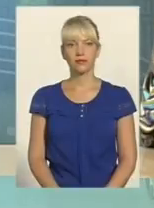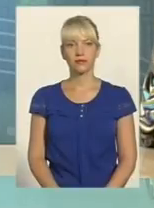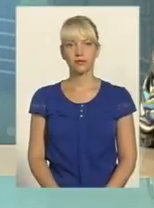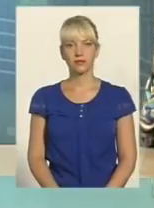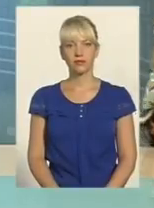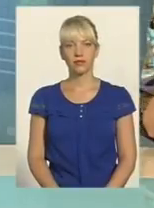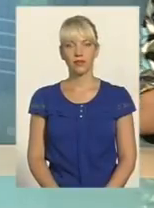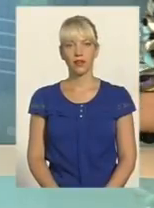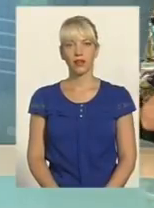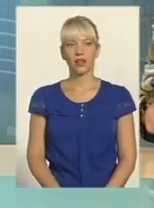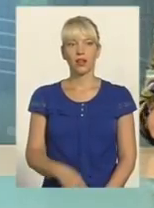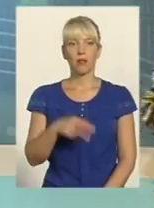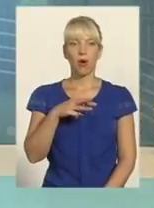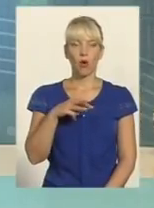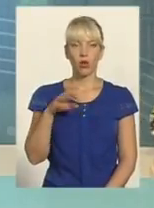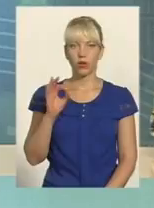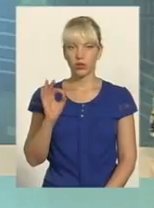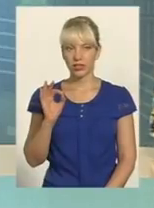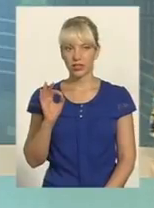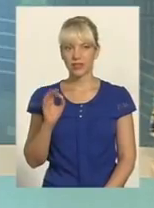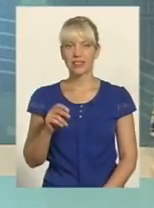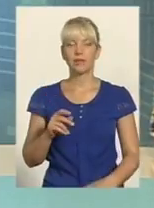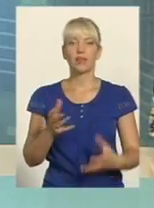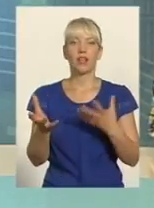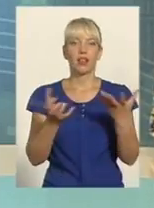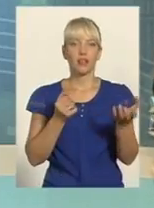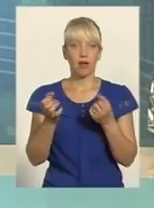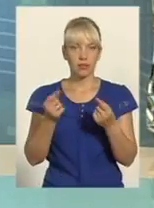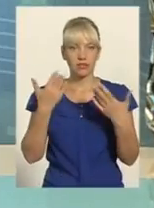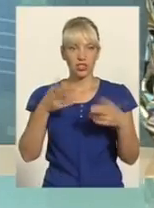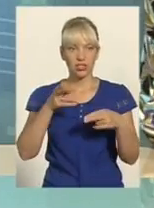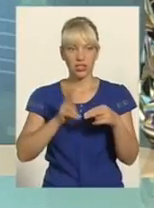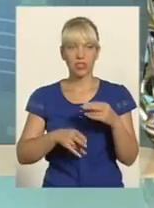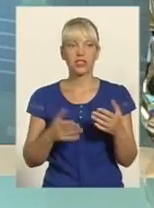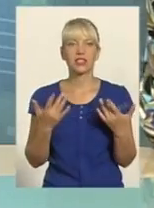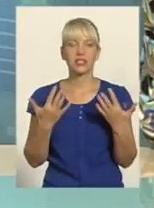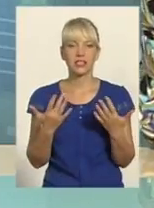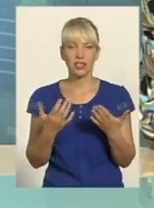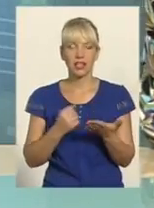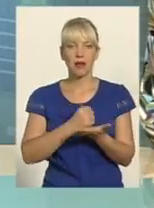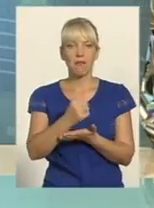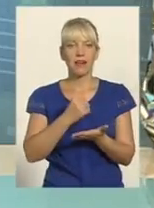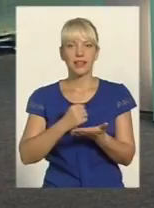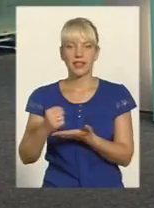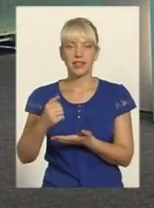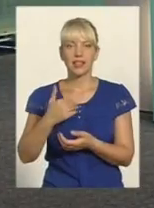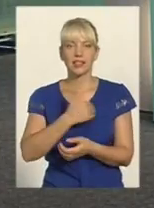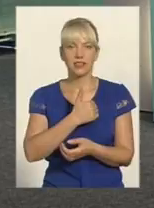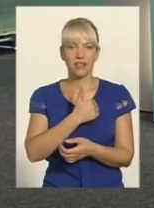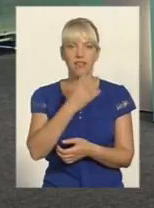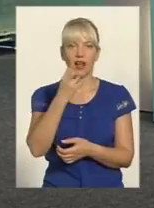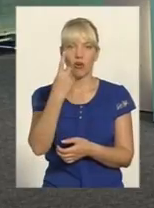Отже, Микола Олександровичу, набір закінчився. Скільки претендентів на одне місце і скільки із